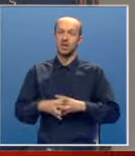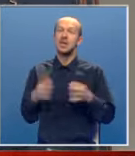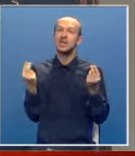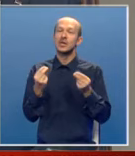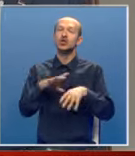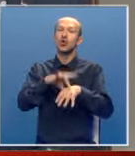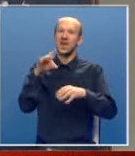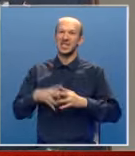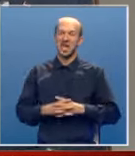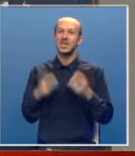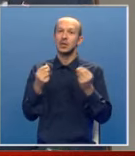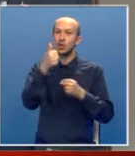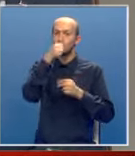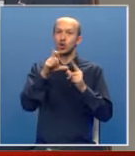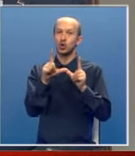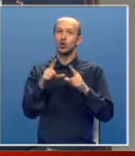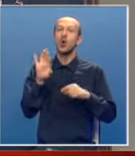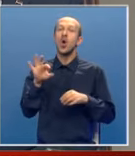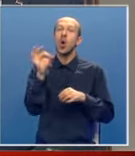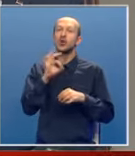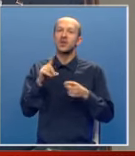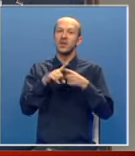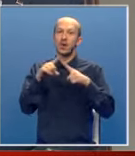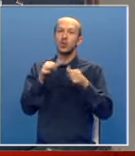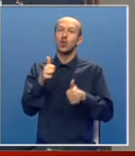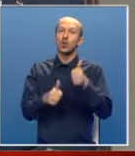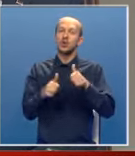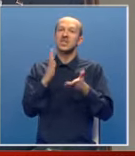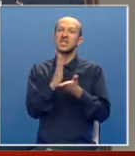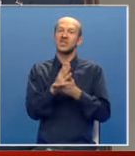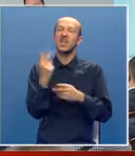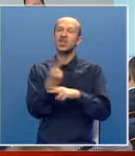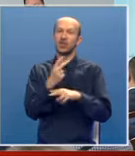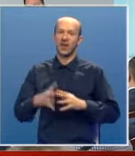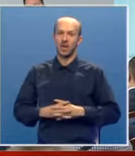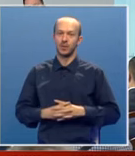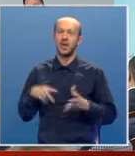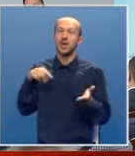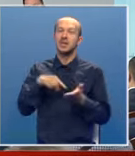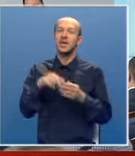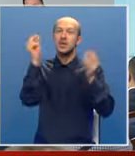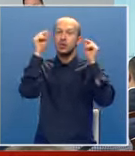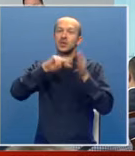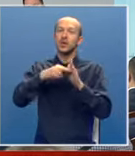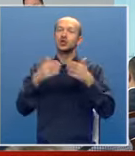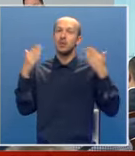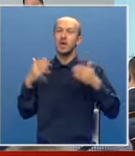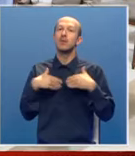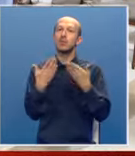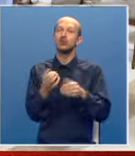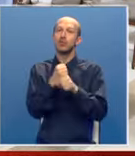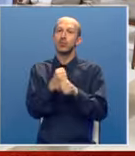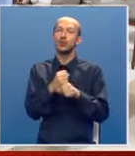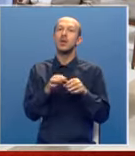Zašto inovacije? Pa zato što su one osnovni faktor konkurentnosti svake države. Cilje da naučno-tehnološki park pruži